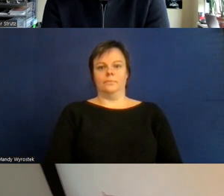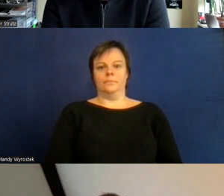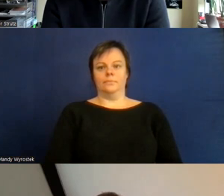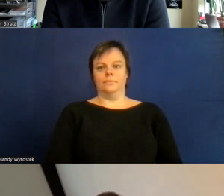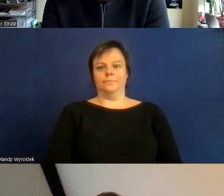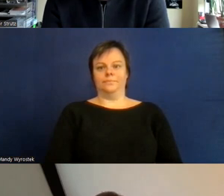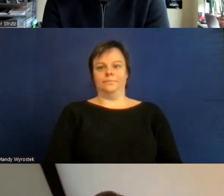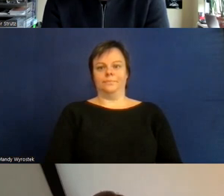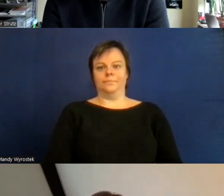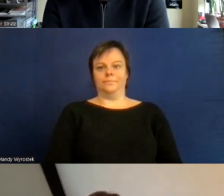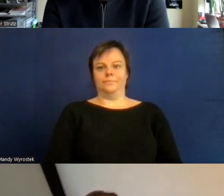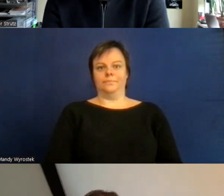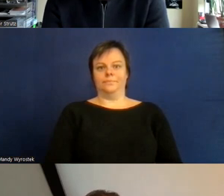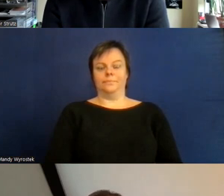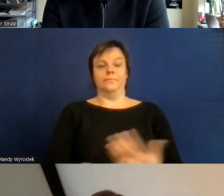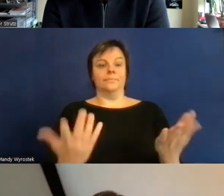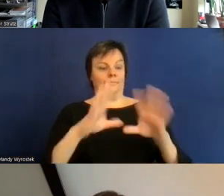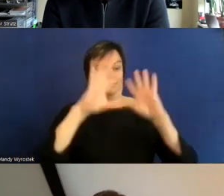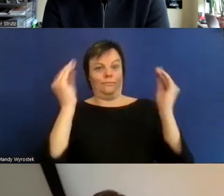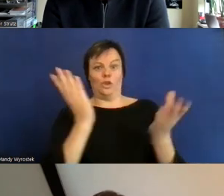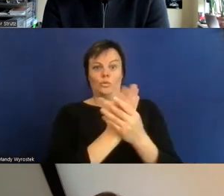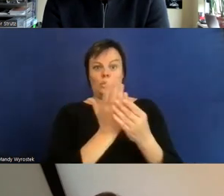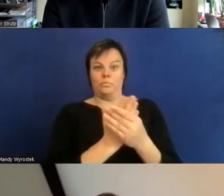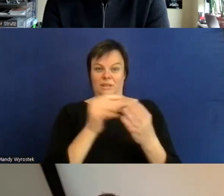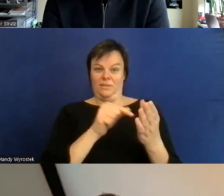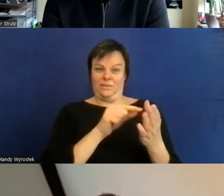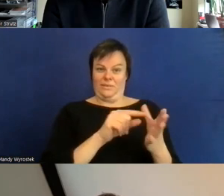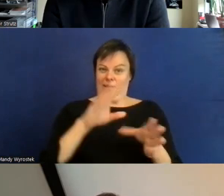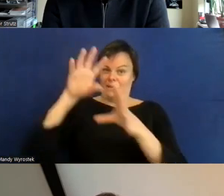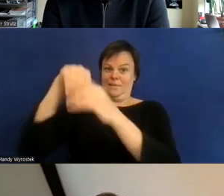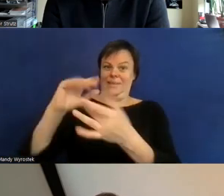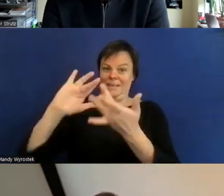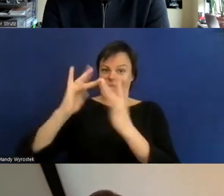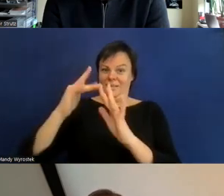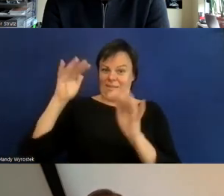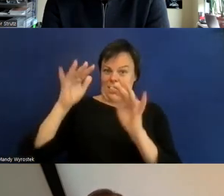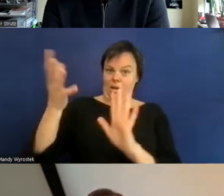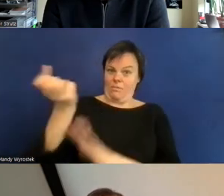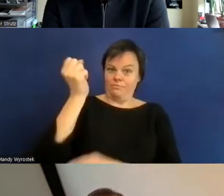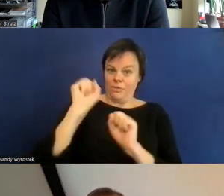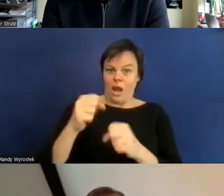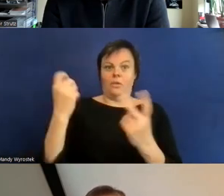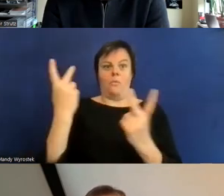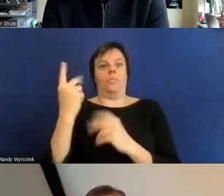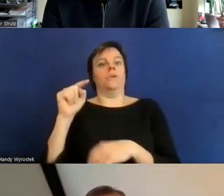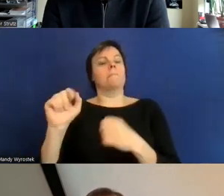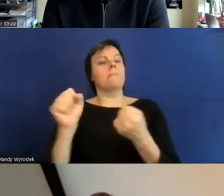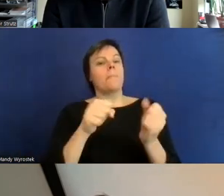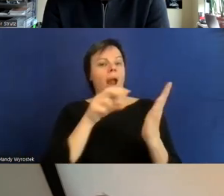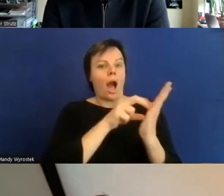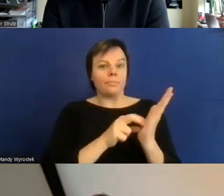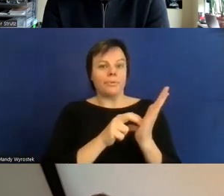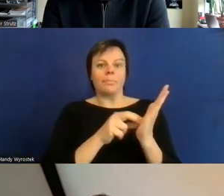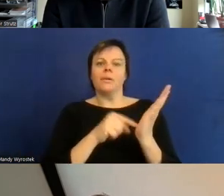Dokumente die übers Web erreichbar sind oder auch auf mobilen Apps die aber nicht Bestandteil einer Webseite sind das sind